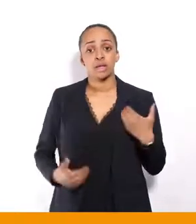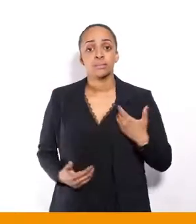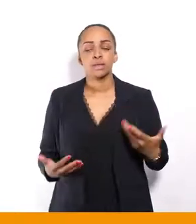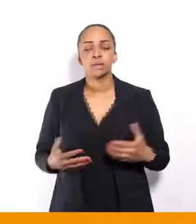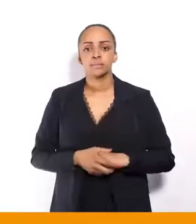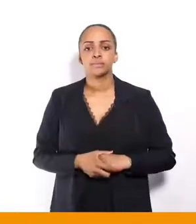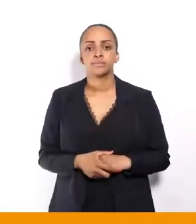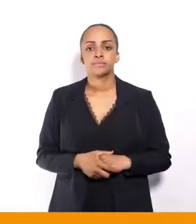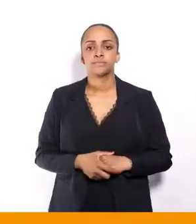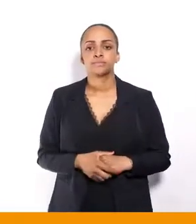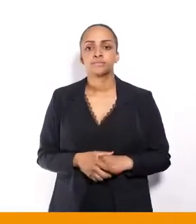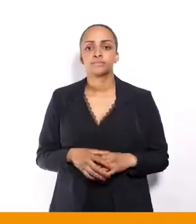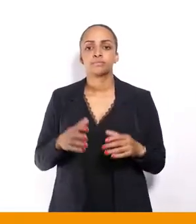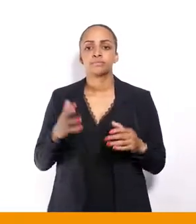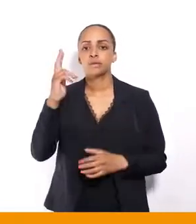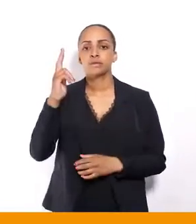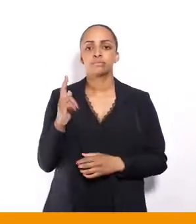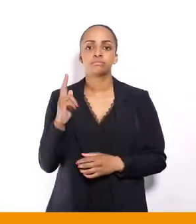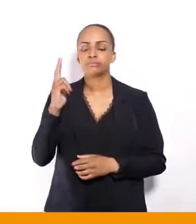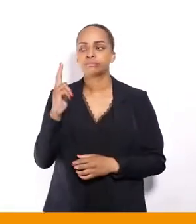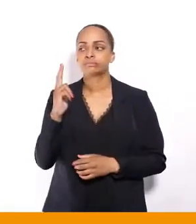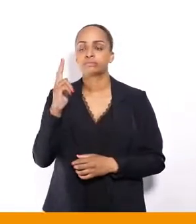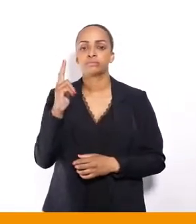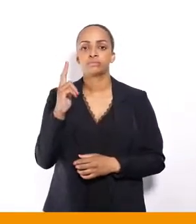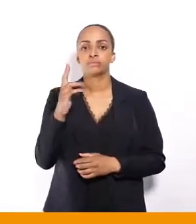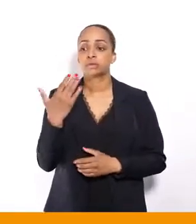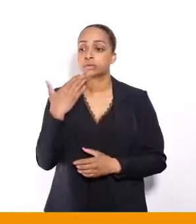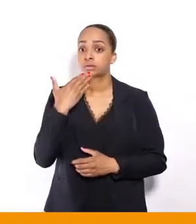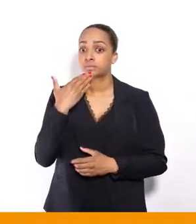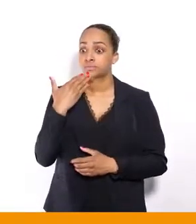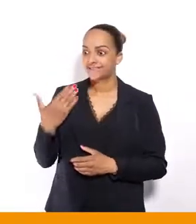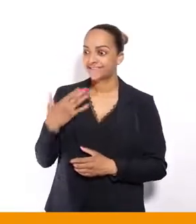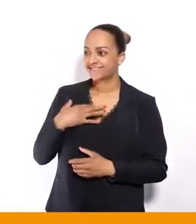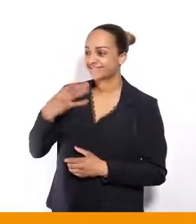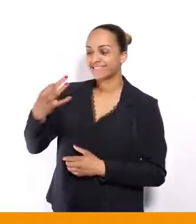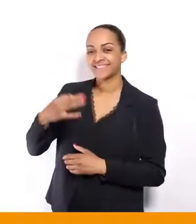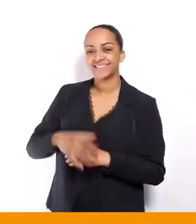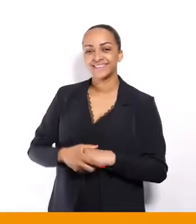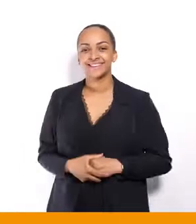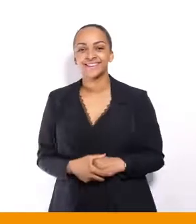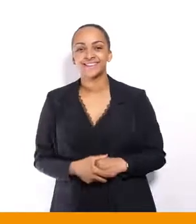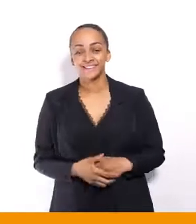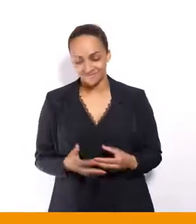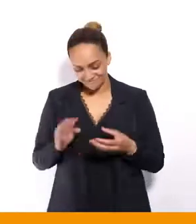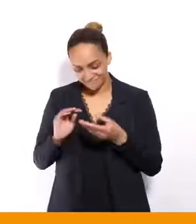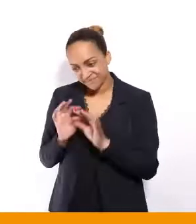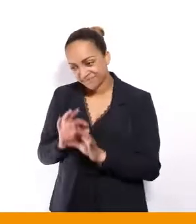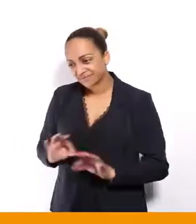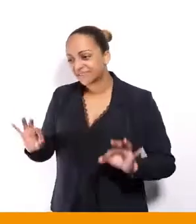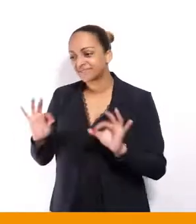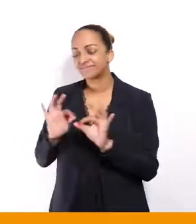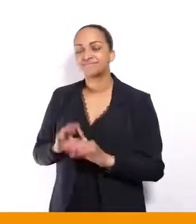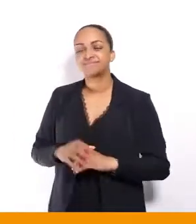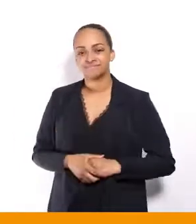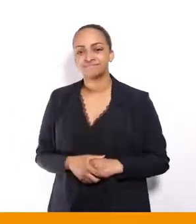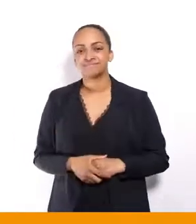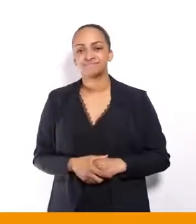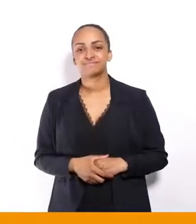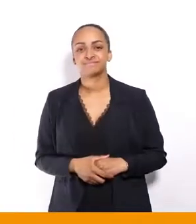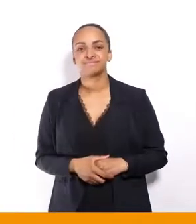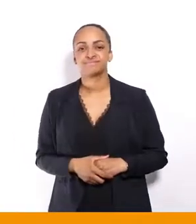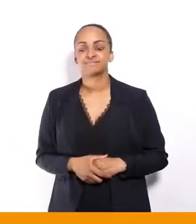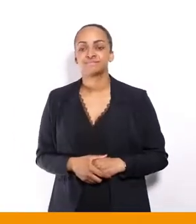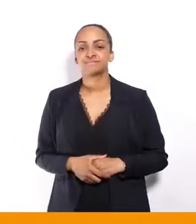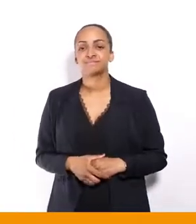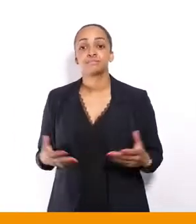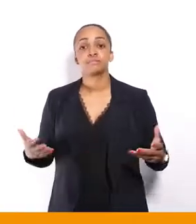commencer en quelques Bonjour et merci pour l'invitation. Avec plaisir, avec plaisir. Et peut-être